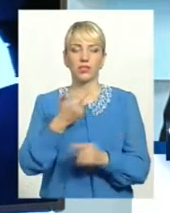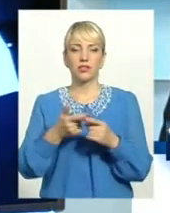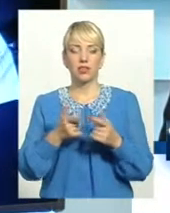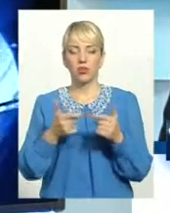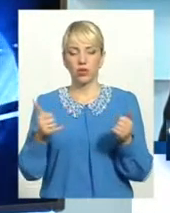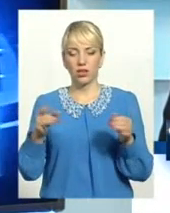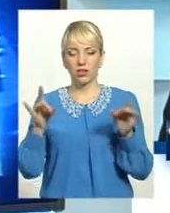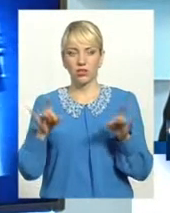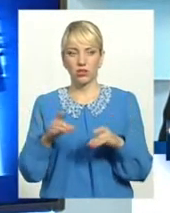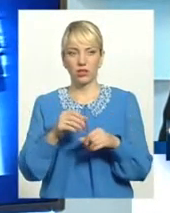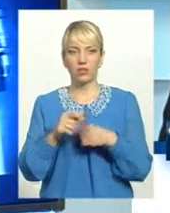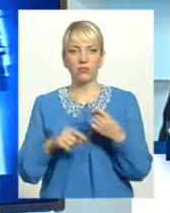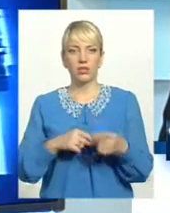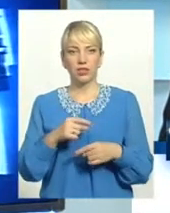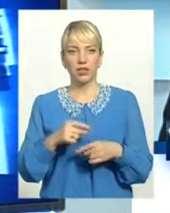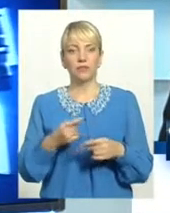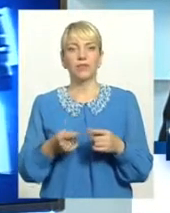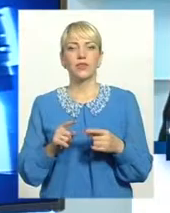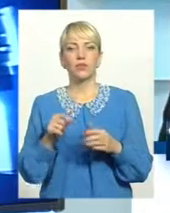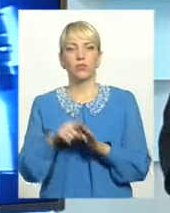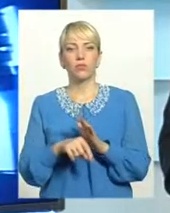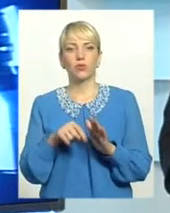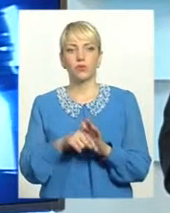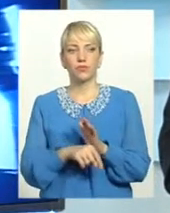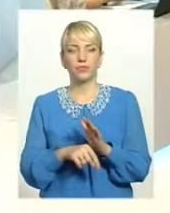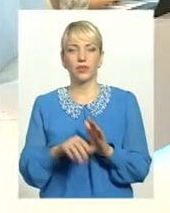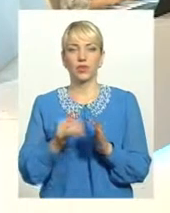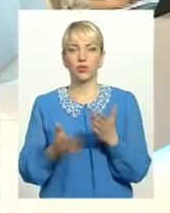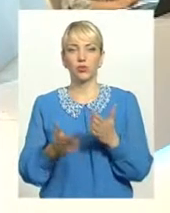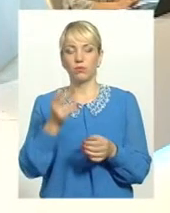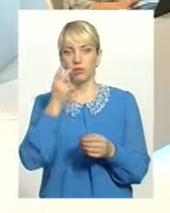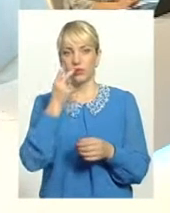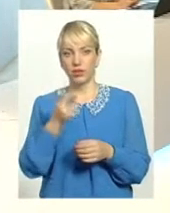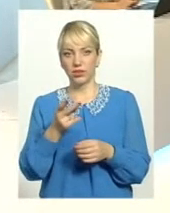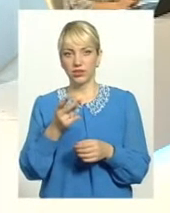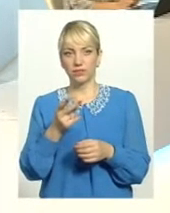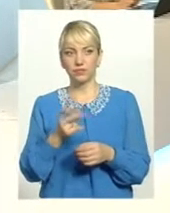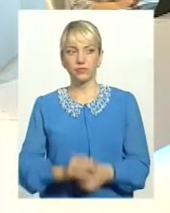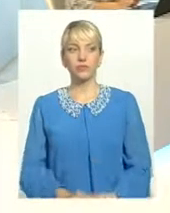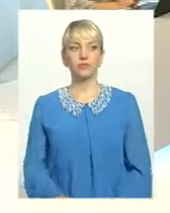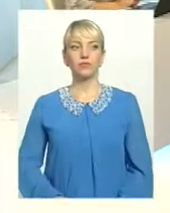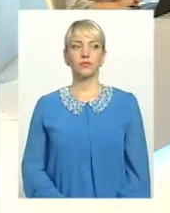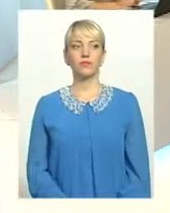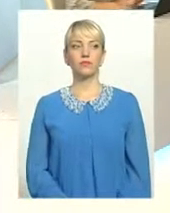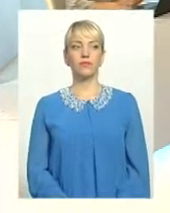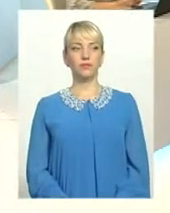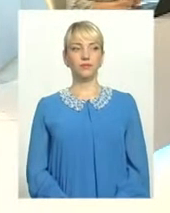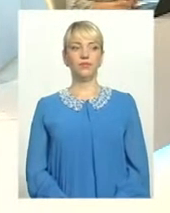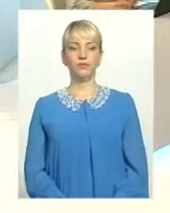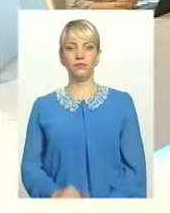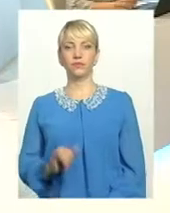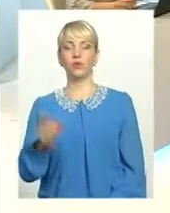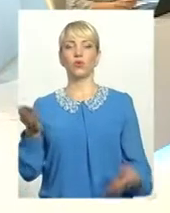бізнес. Тобто поглянеш у вихідні